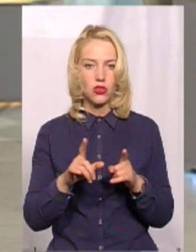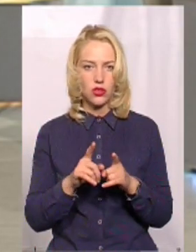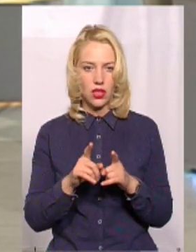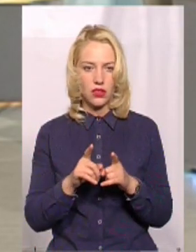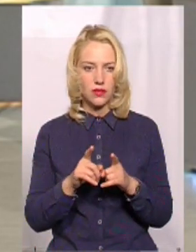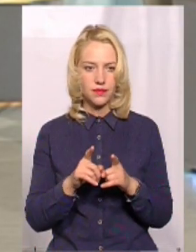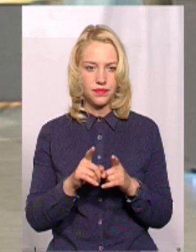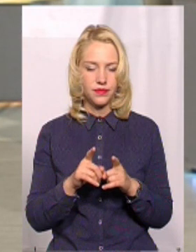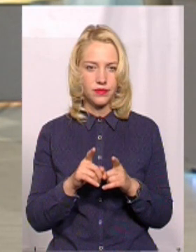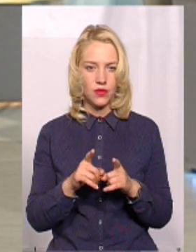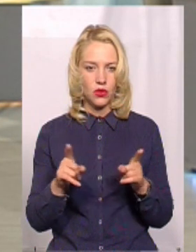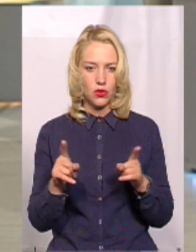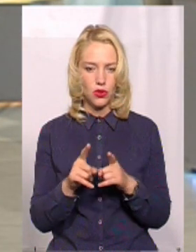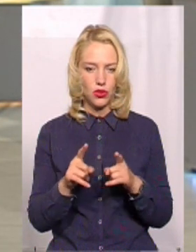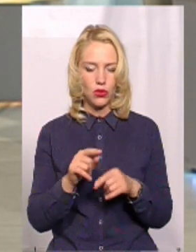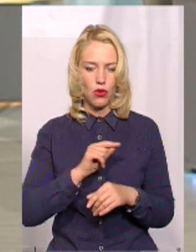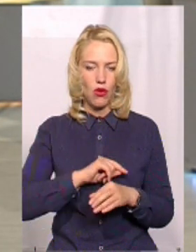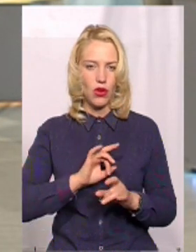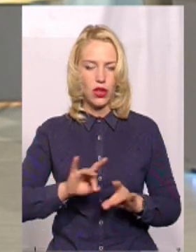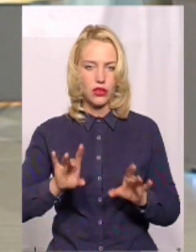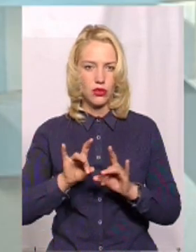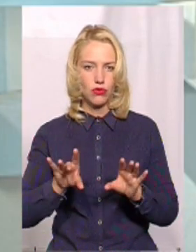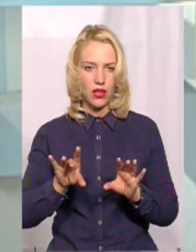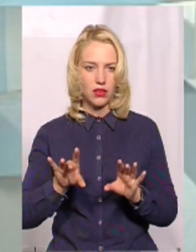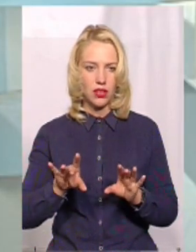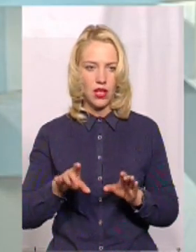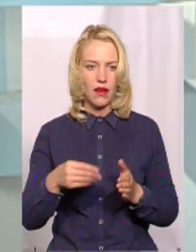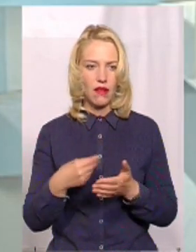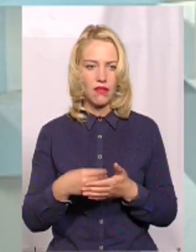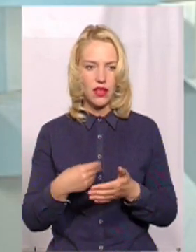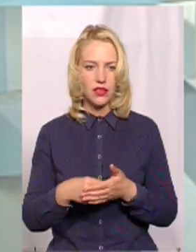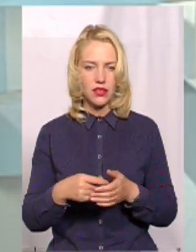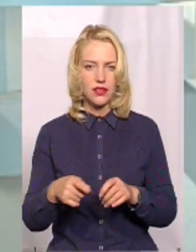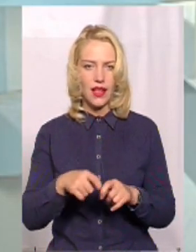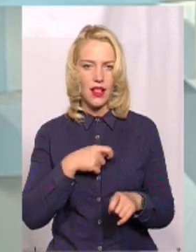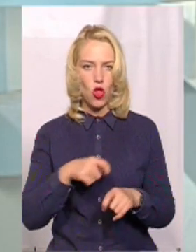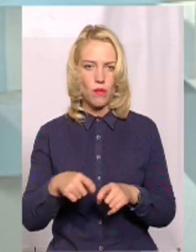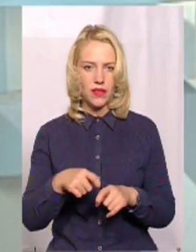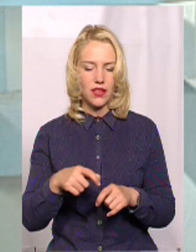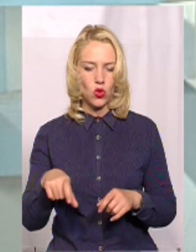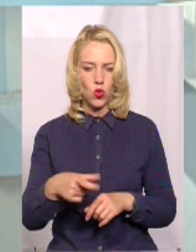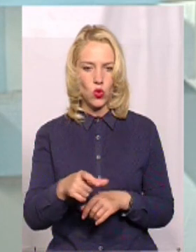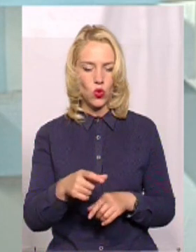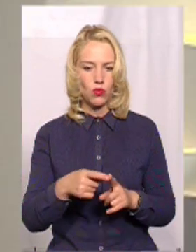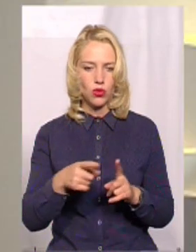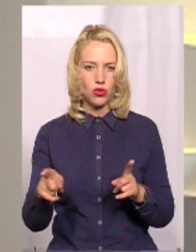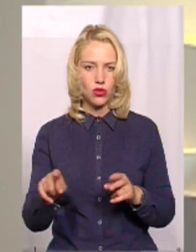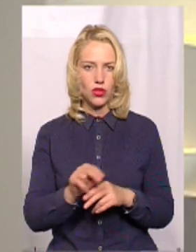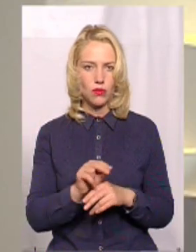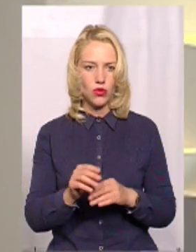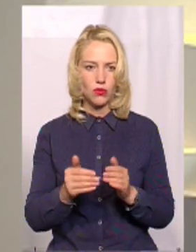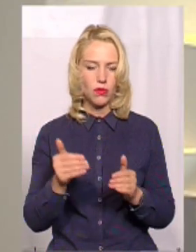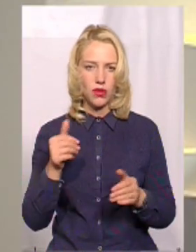коротко характеризувати вартість кілометра дороги поточного ремонту,